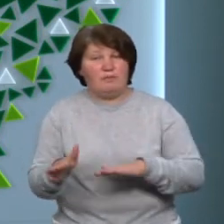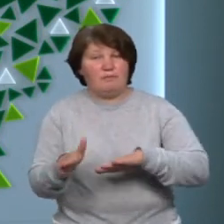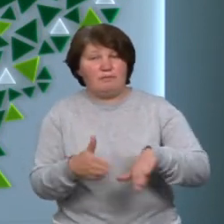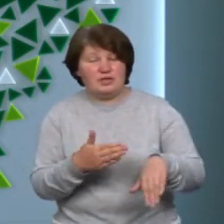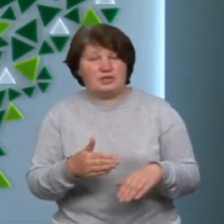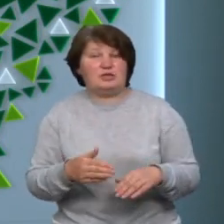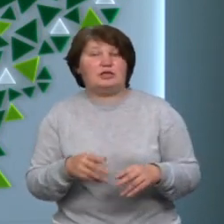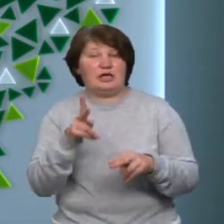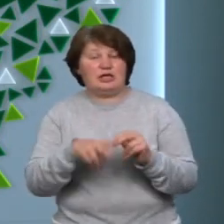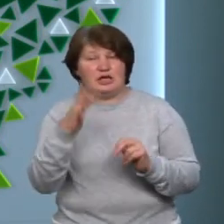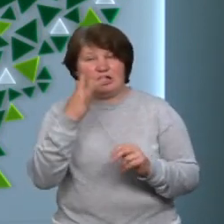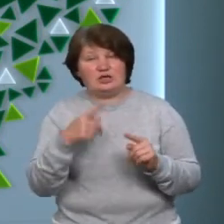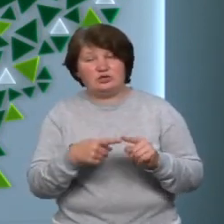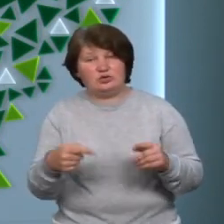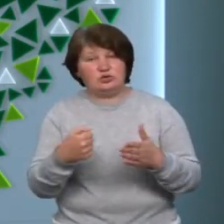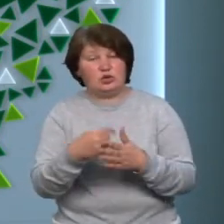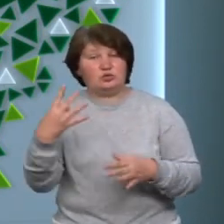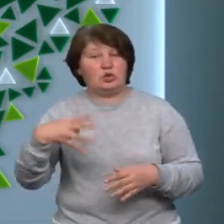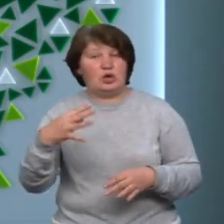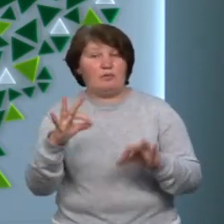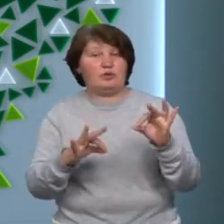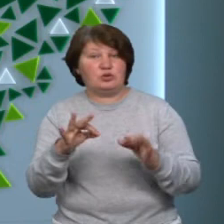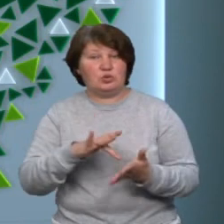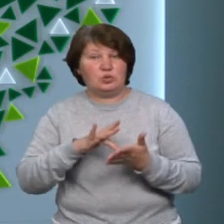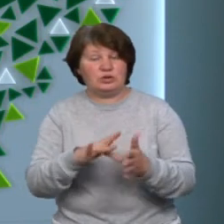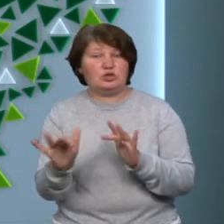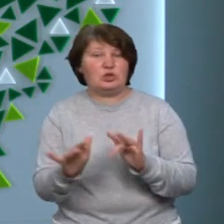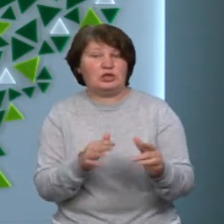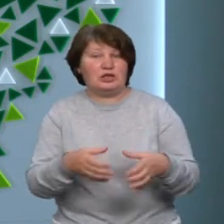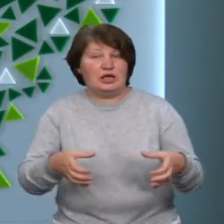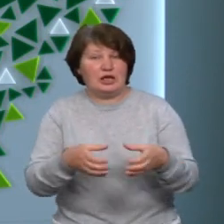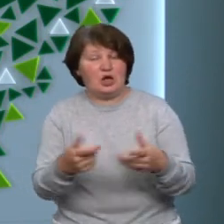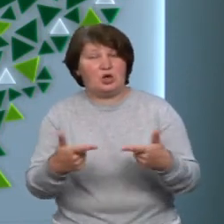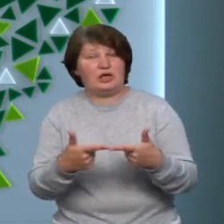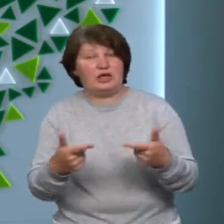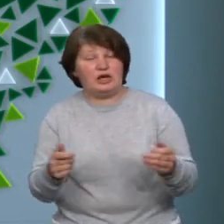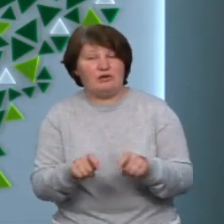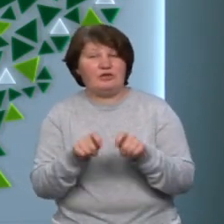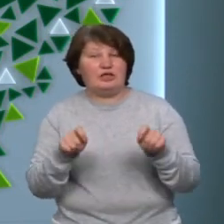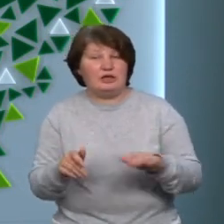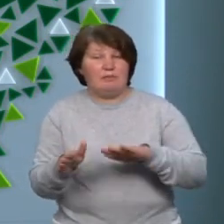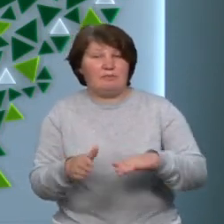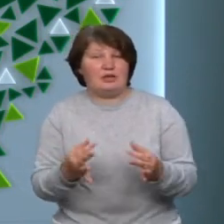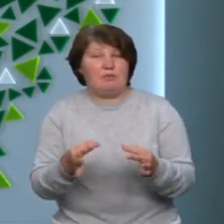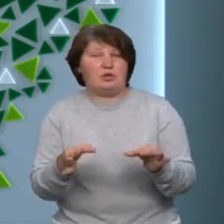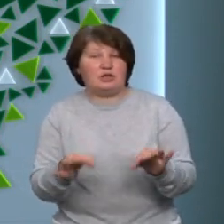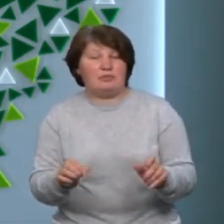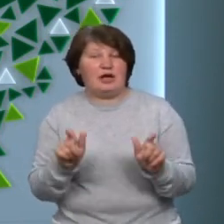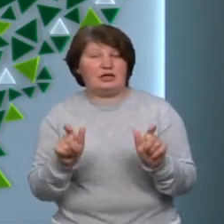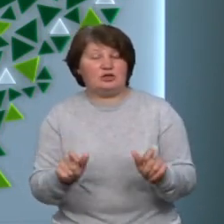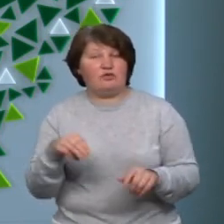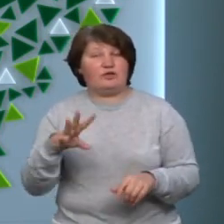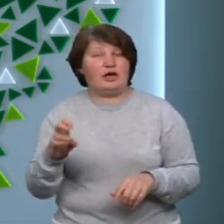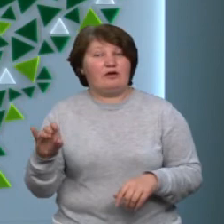сезону. Також до 40% суб'єктів туристичної діяльності готельєрів відкрились після послаблення карантину в травні. Але